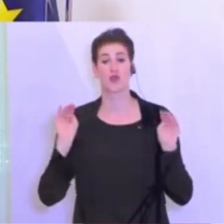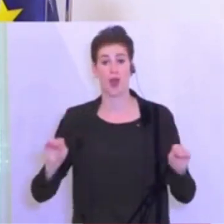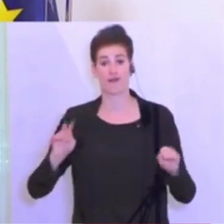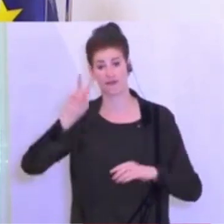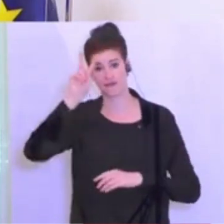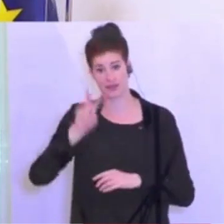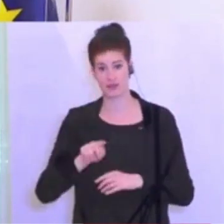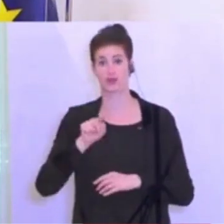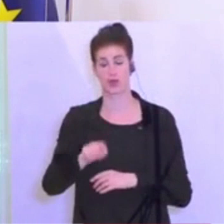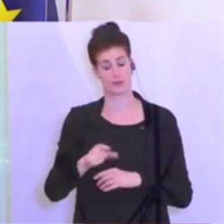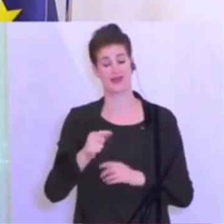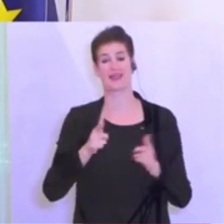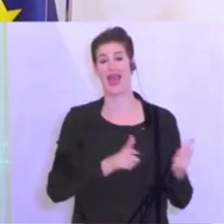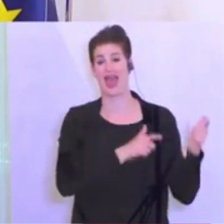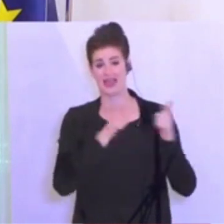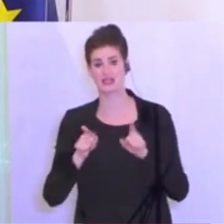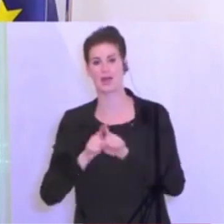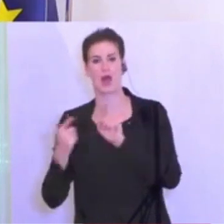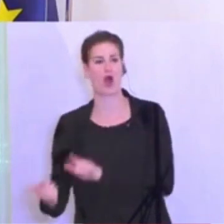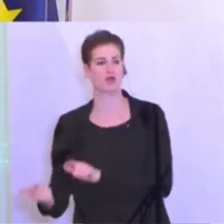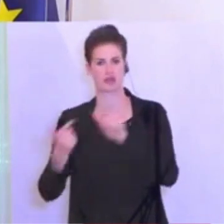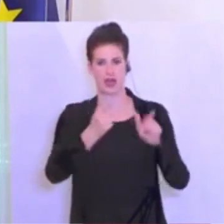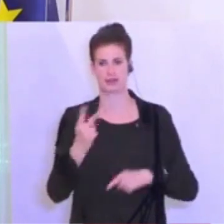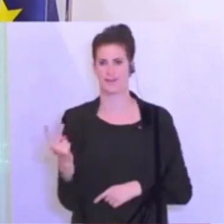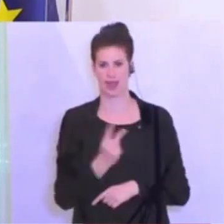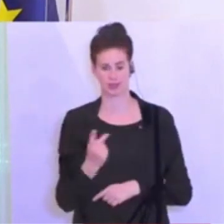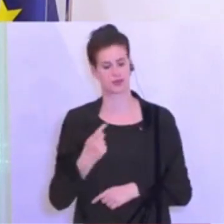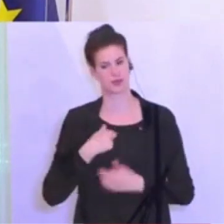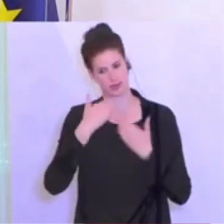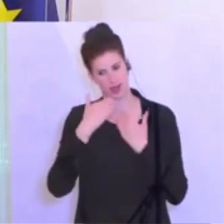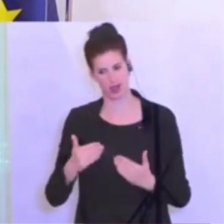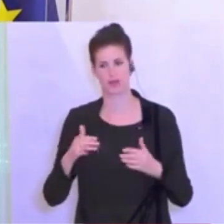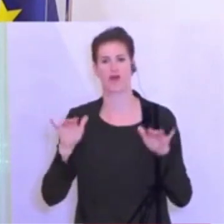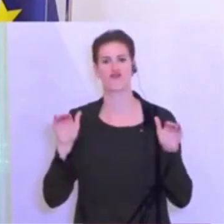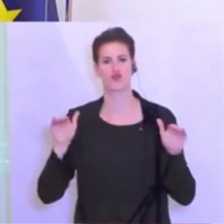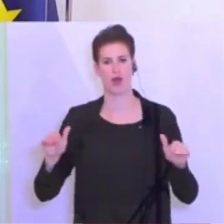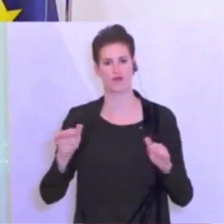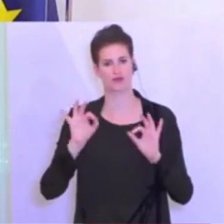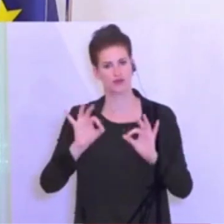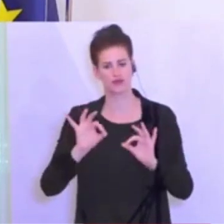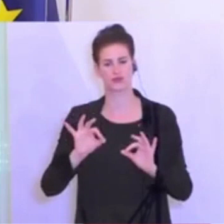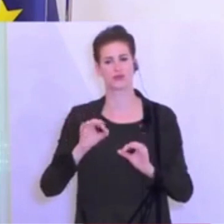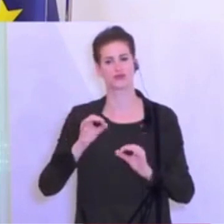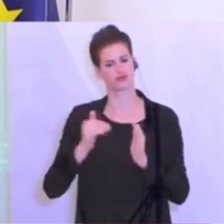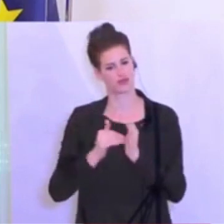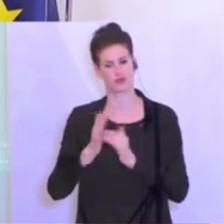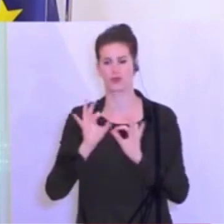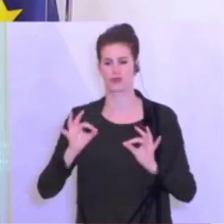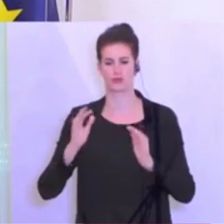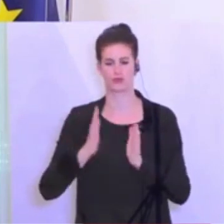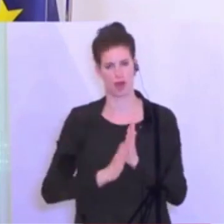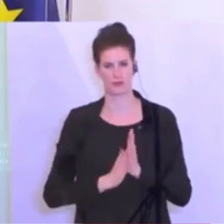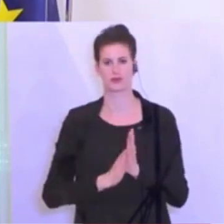Österreich als auch bei der Ausreise. Ich bin dem Flughafen sehr dankbar. Es ist ein wirklich gut funktionierendes System, wo man innerhalb von weniger